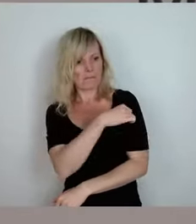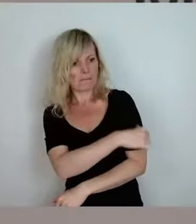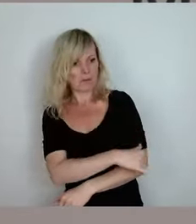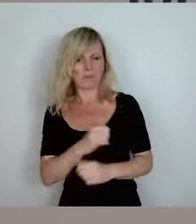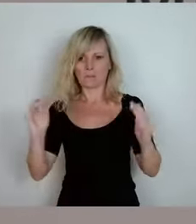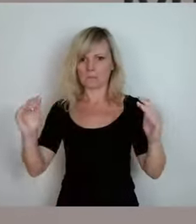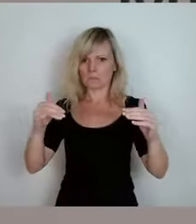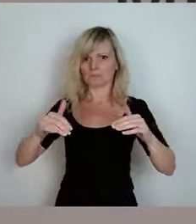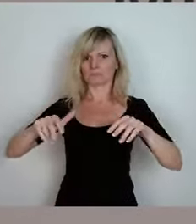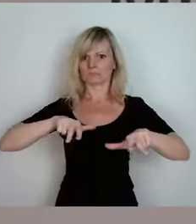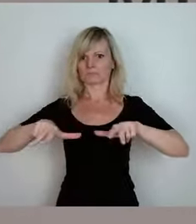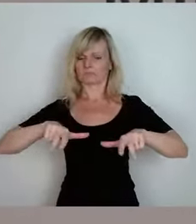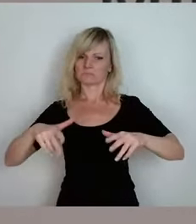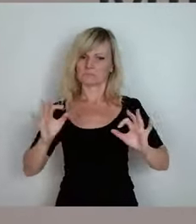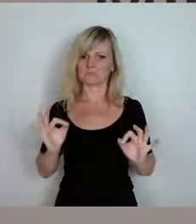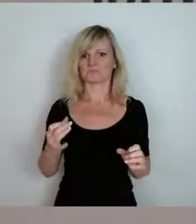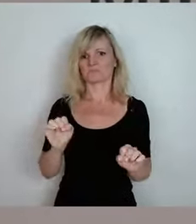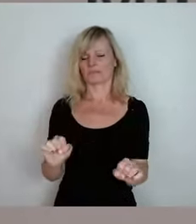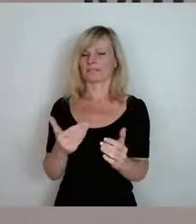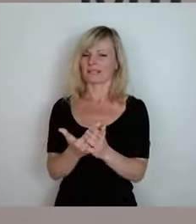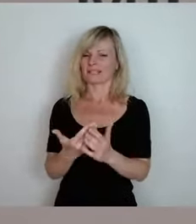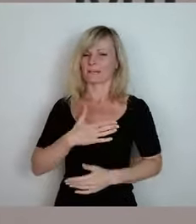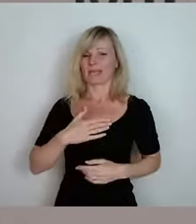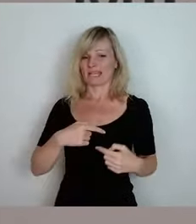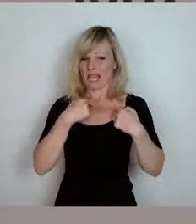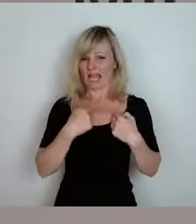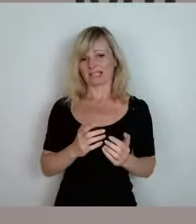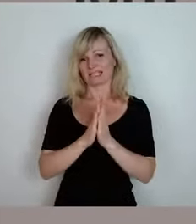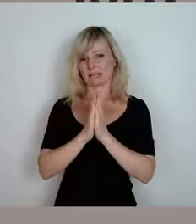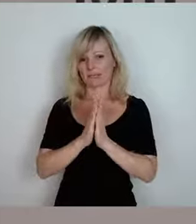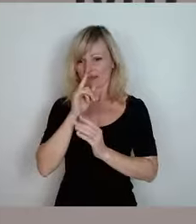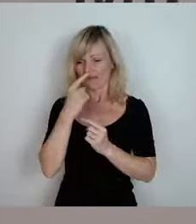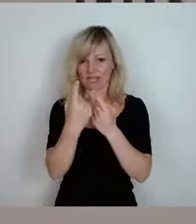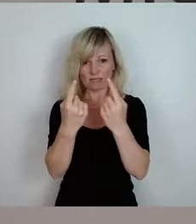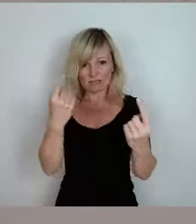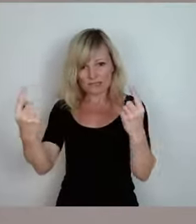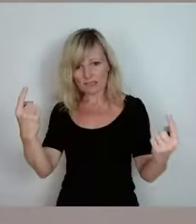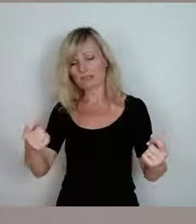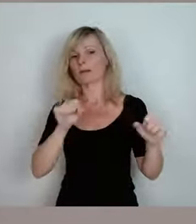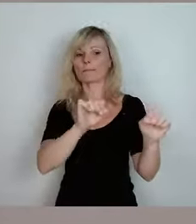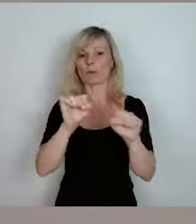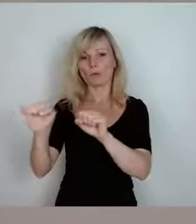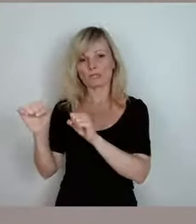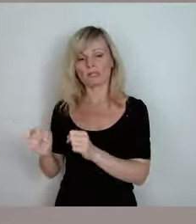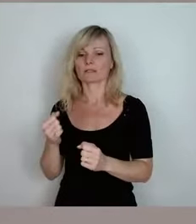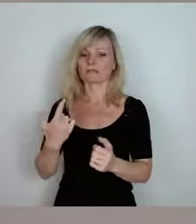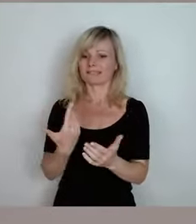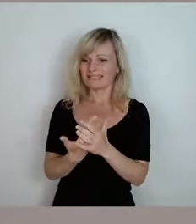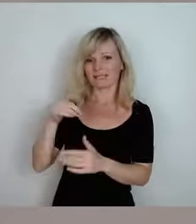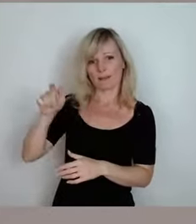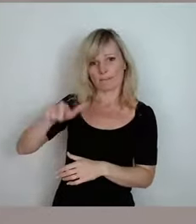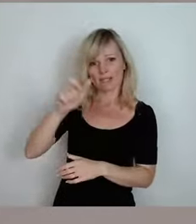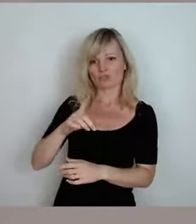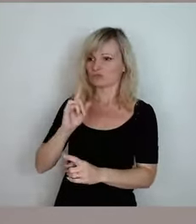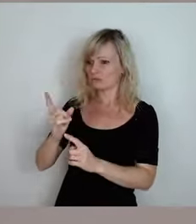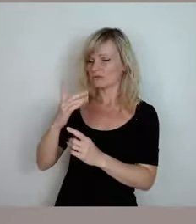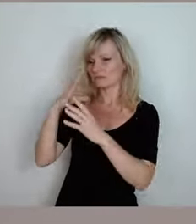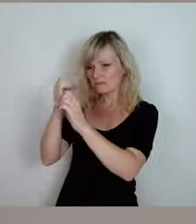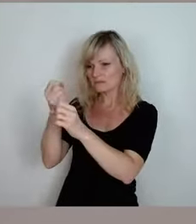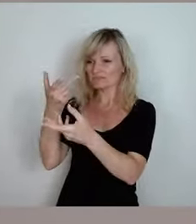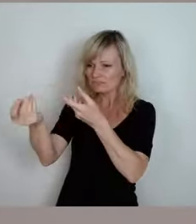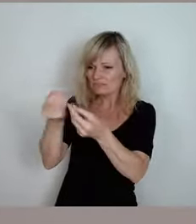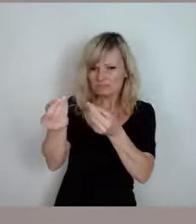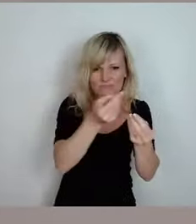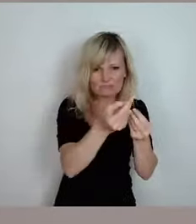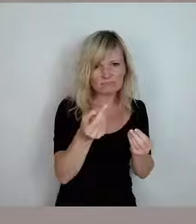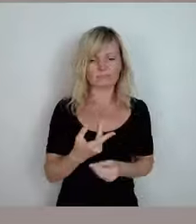ist meine herzliche Bitte, wo immer Sie die Möglichkeit haben, reden Sie mit den Leuten und gerade auch als Arzt, machen Sie den